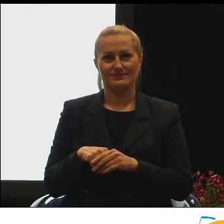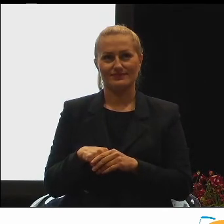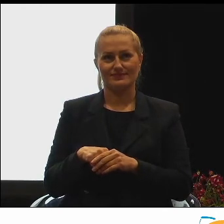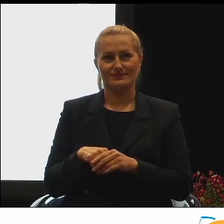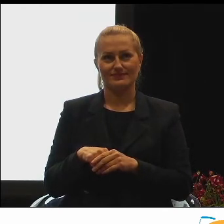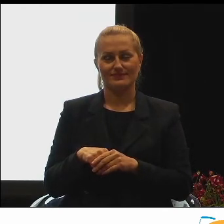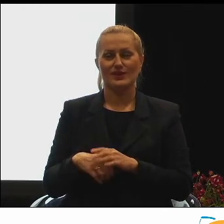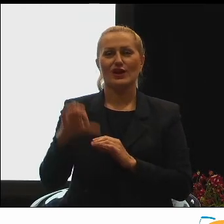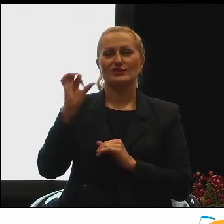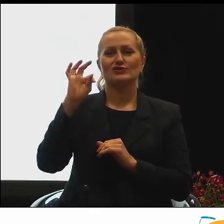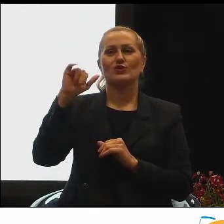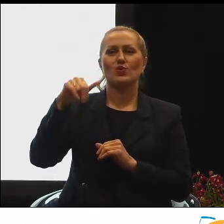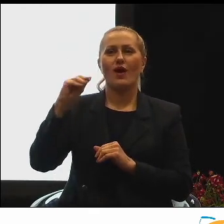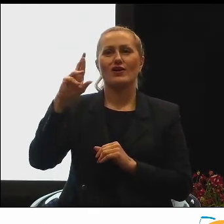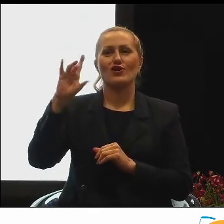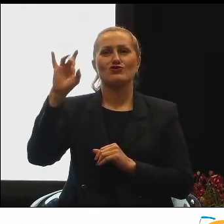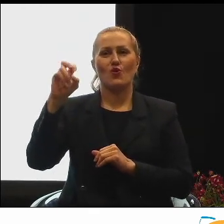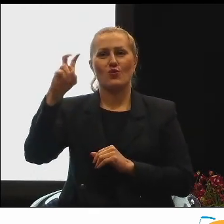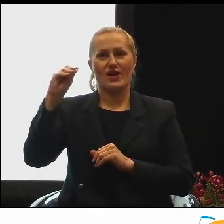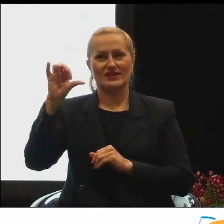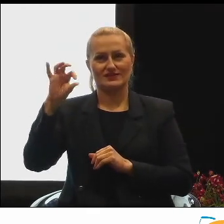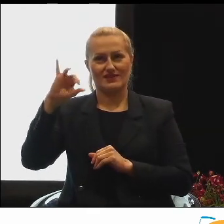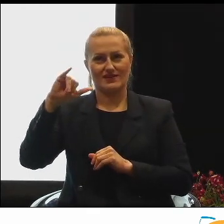Stół Elgo Hestia. Hestia.